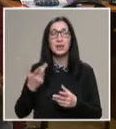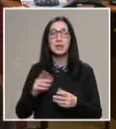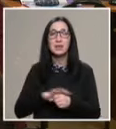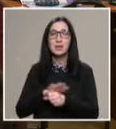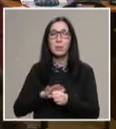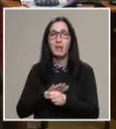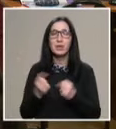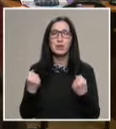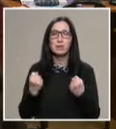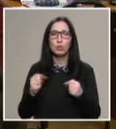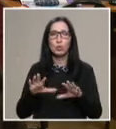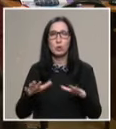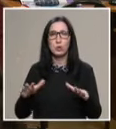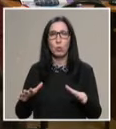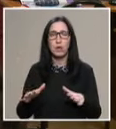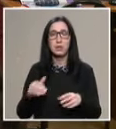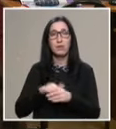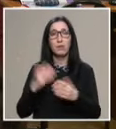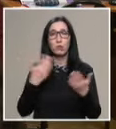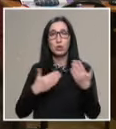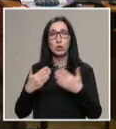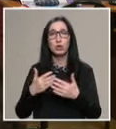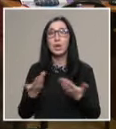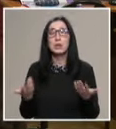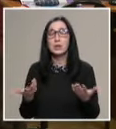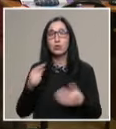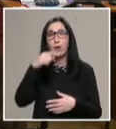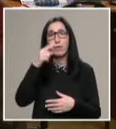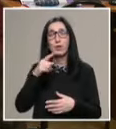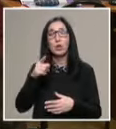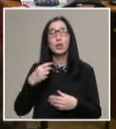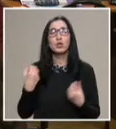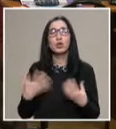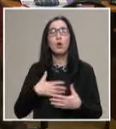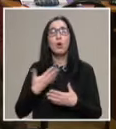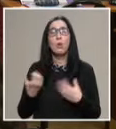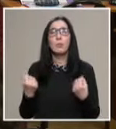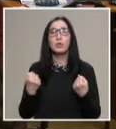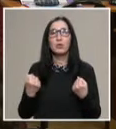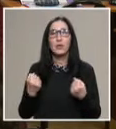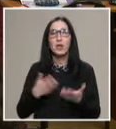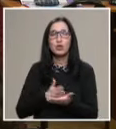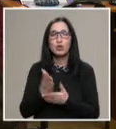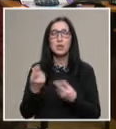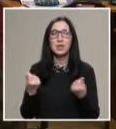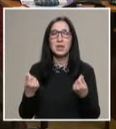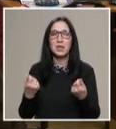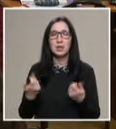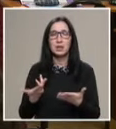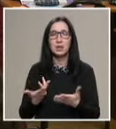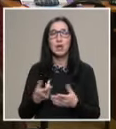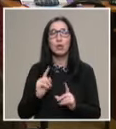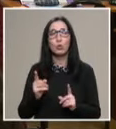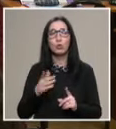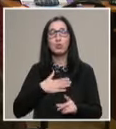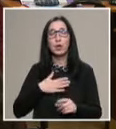трудни ситуации в училище. И защо е важно? Защото те ще го преживеят това през игри, през практически задачи, през казуси,